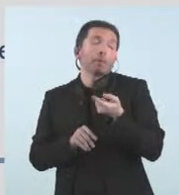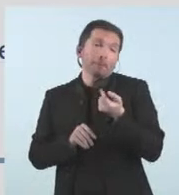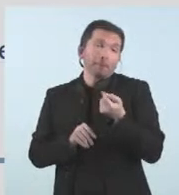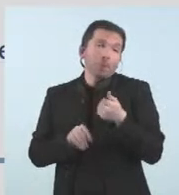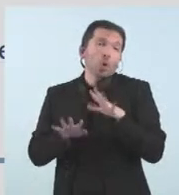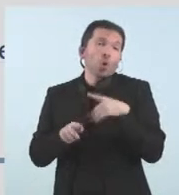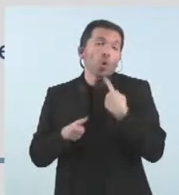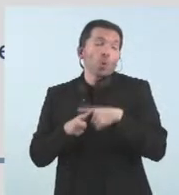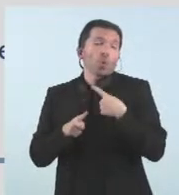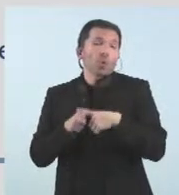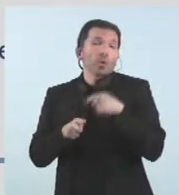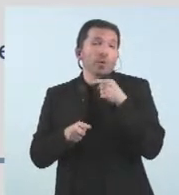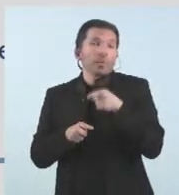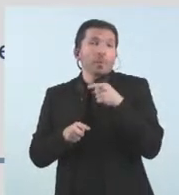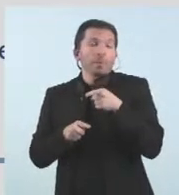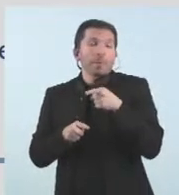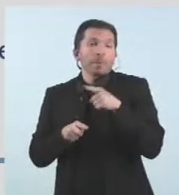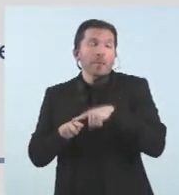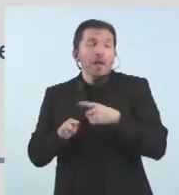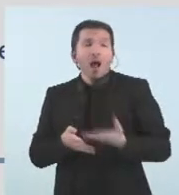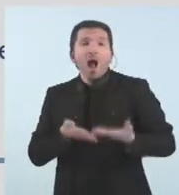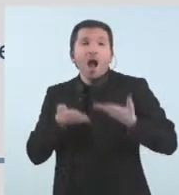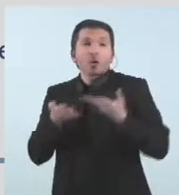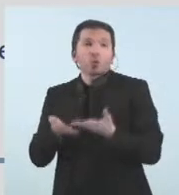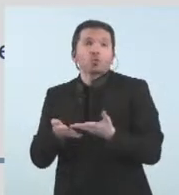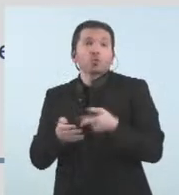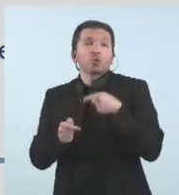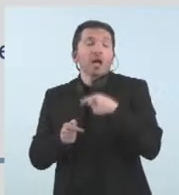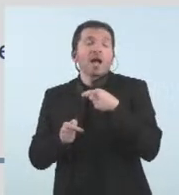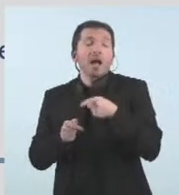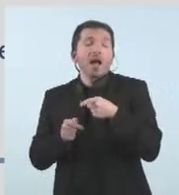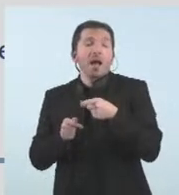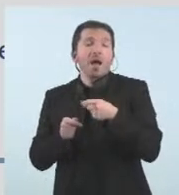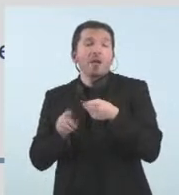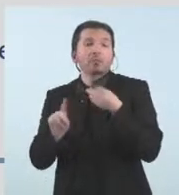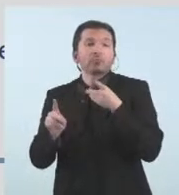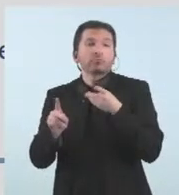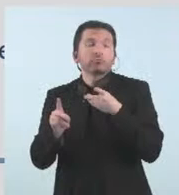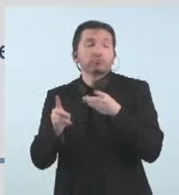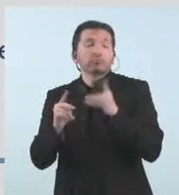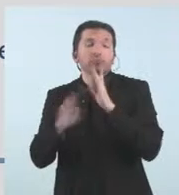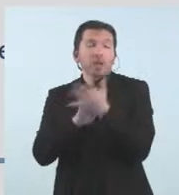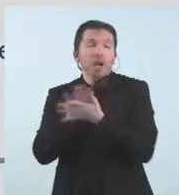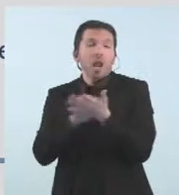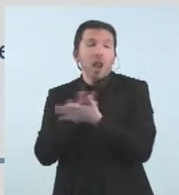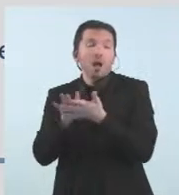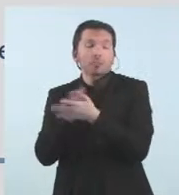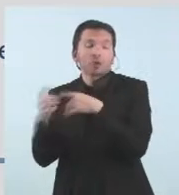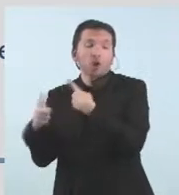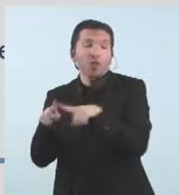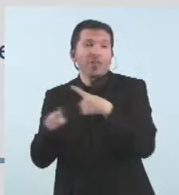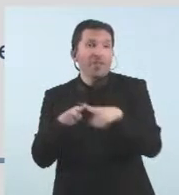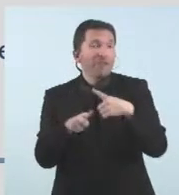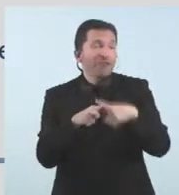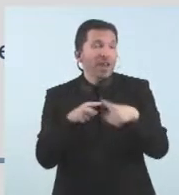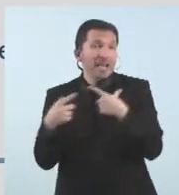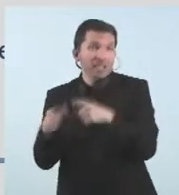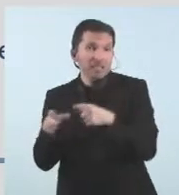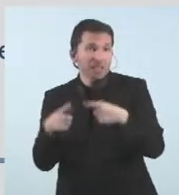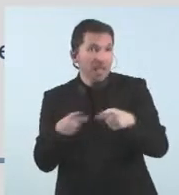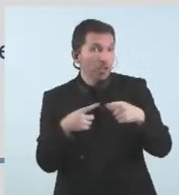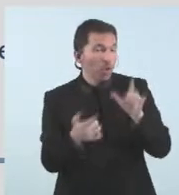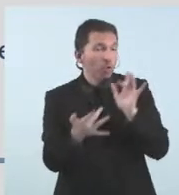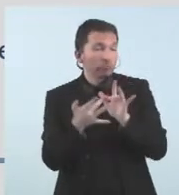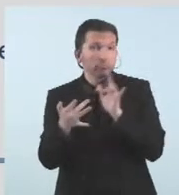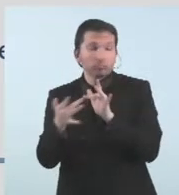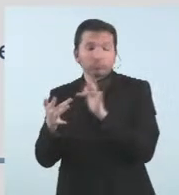resposta a la interlocució que hem mantingut durant aquest any amb els diferents agents en els diferents sectors i són adaptacions que el